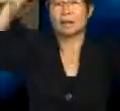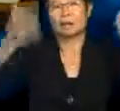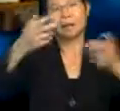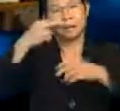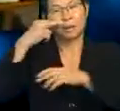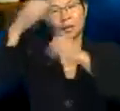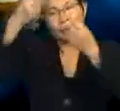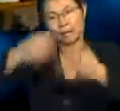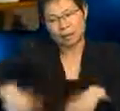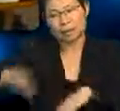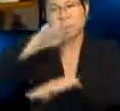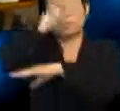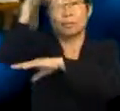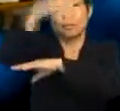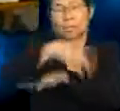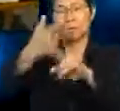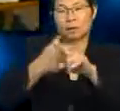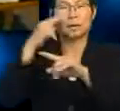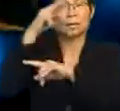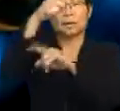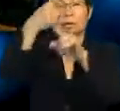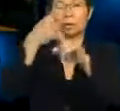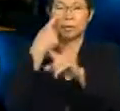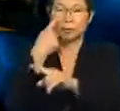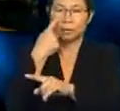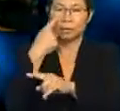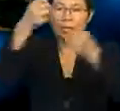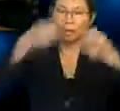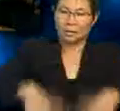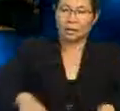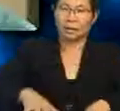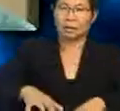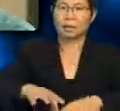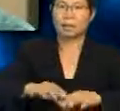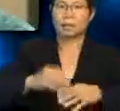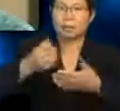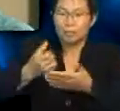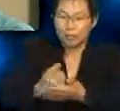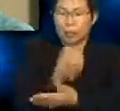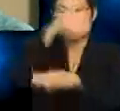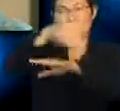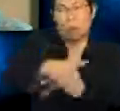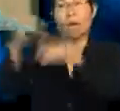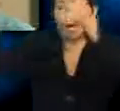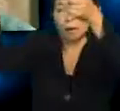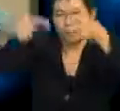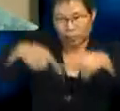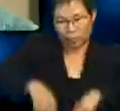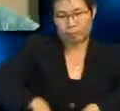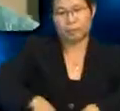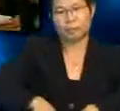Daripada pandangan mata. Hilangnya megah. Malam akan menjelma.